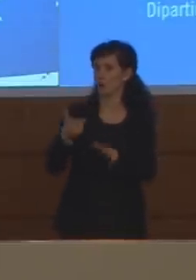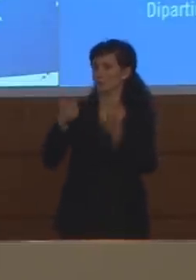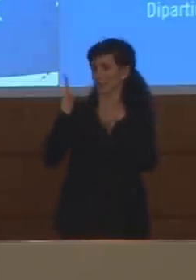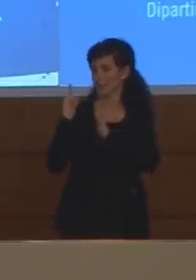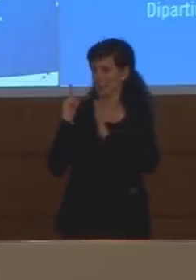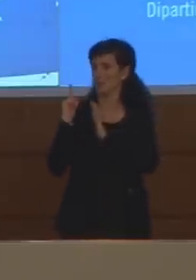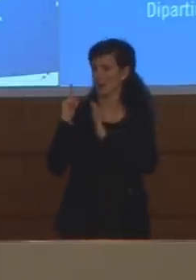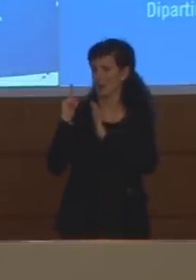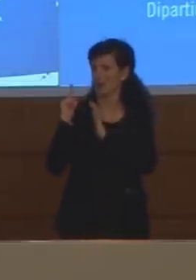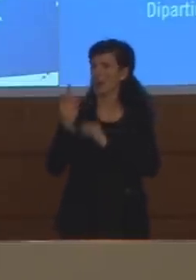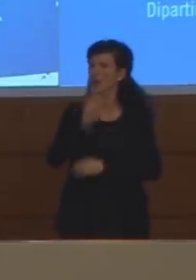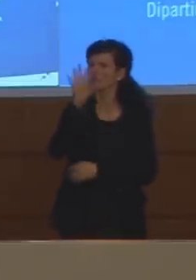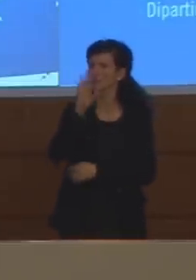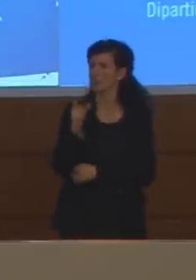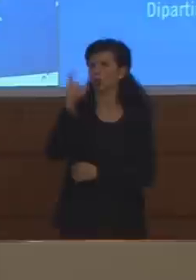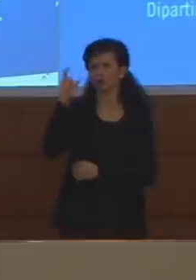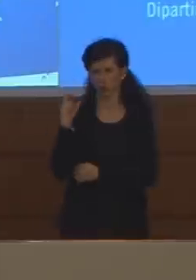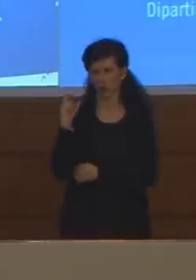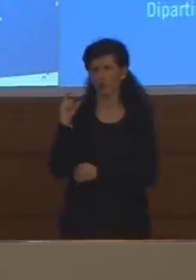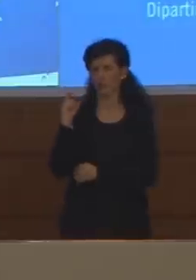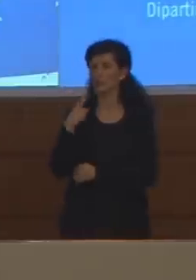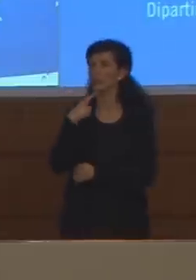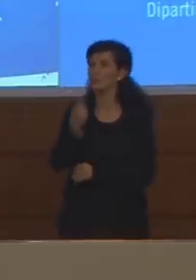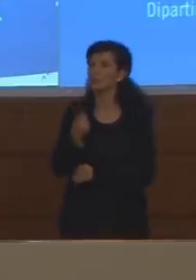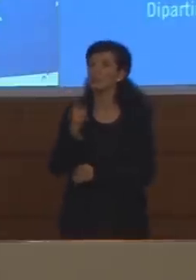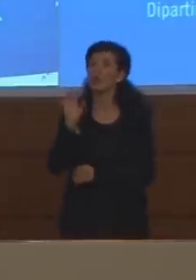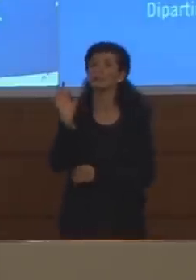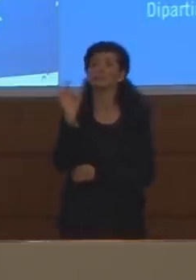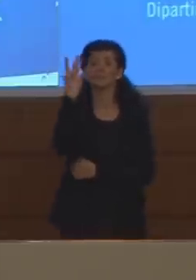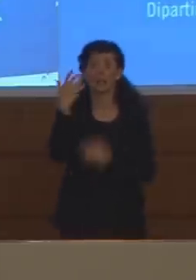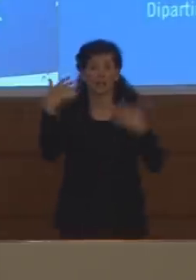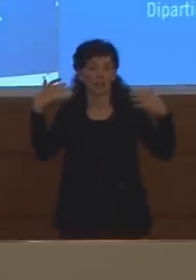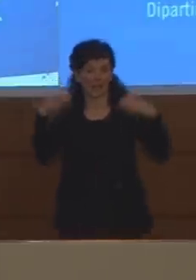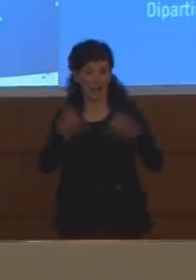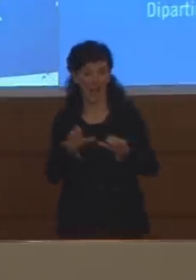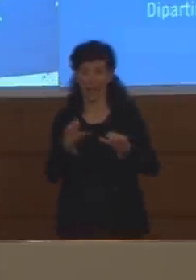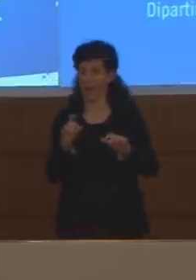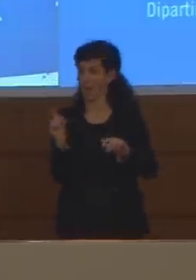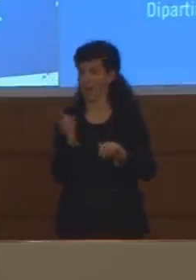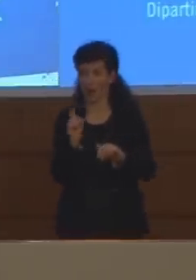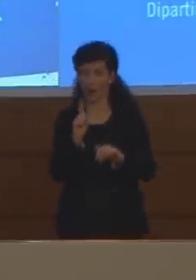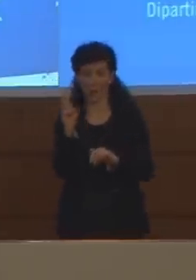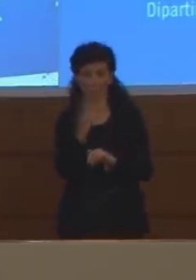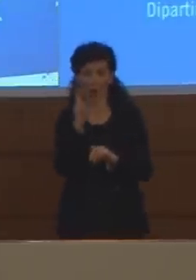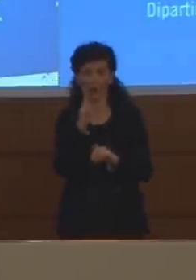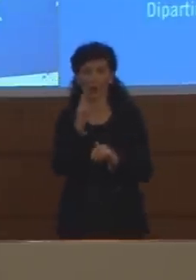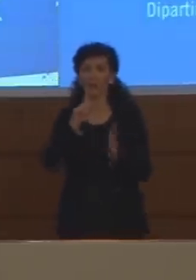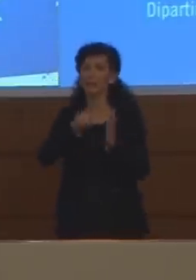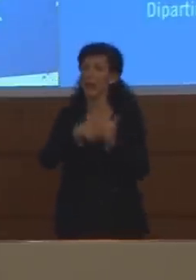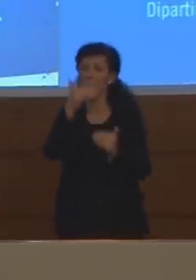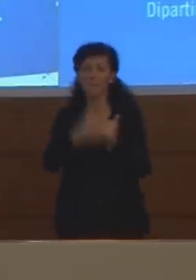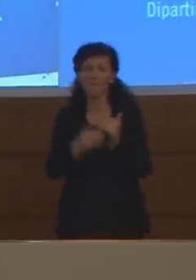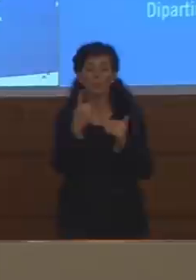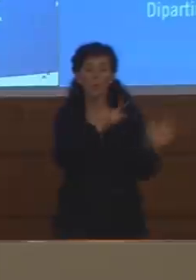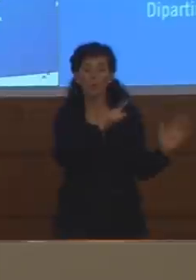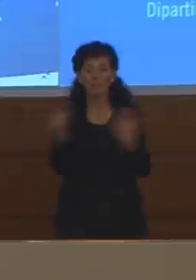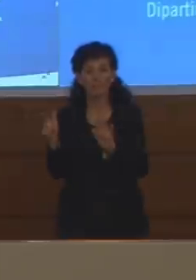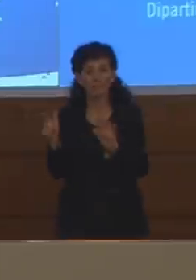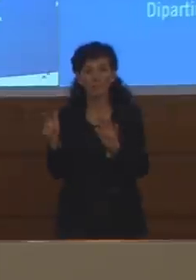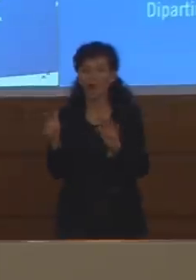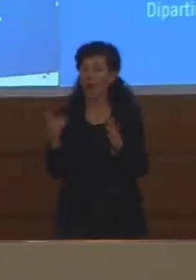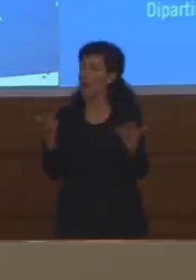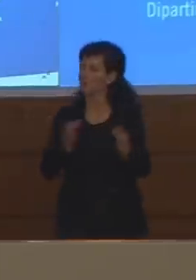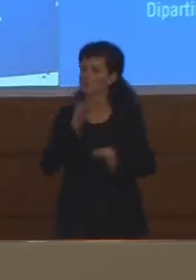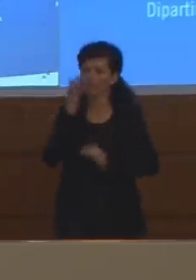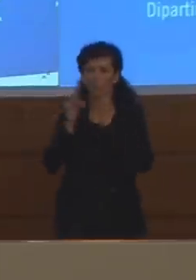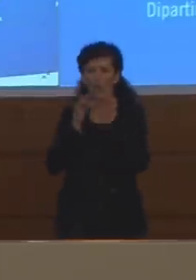c'è questa è la giovedì mi sembra se non c'è un forte calo un netto calo dei morti entro una settimana da allora vuol dire che